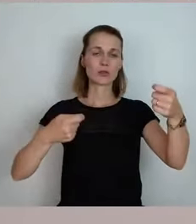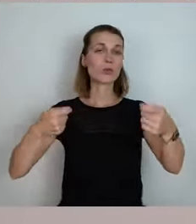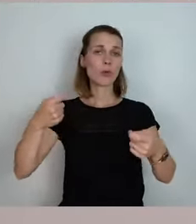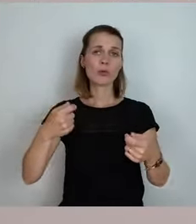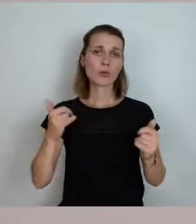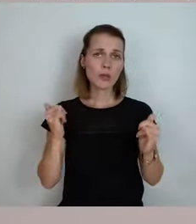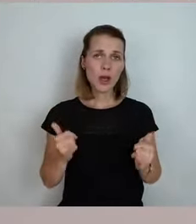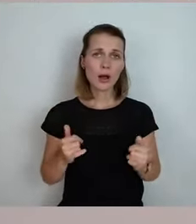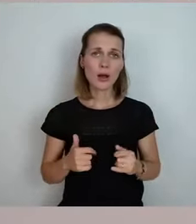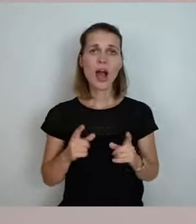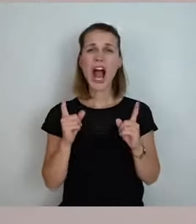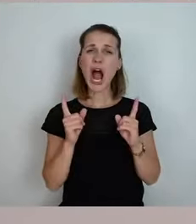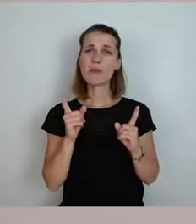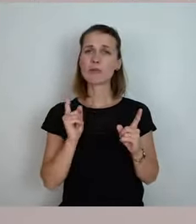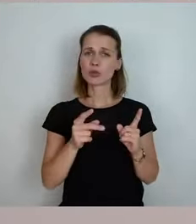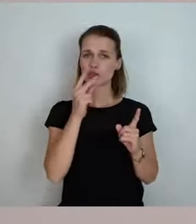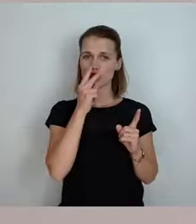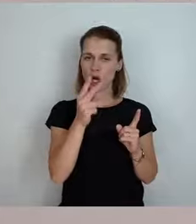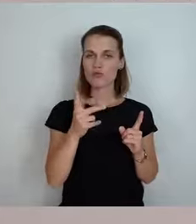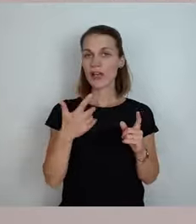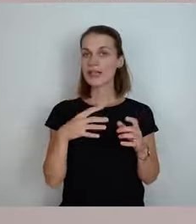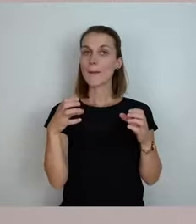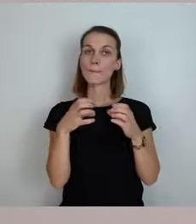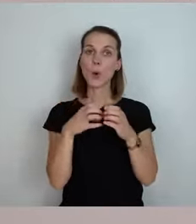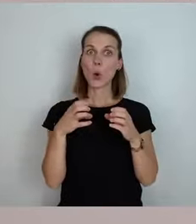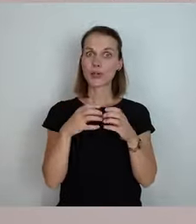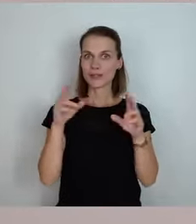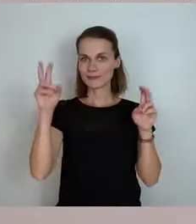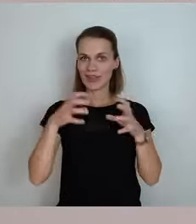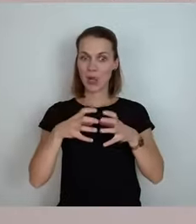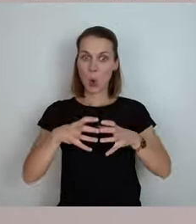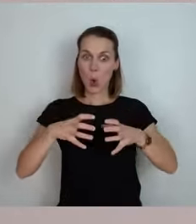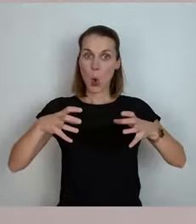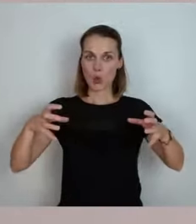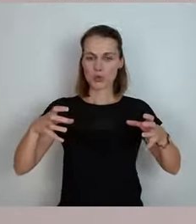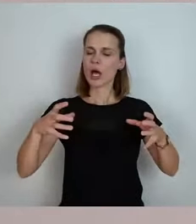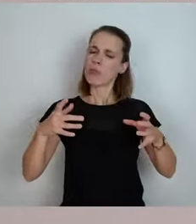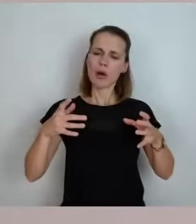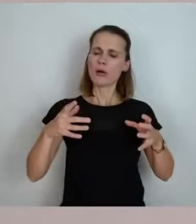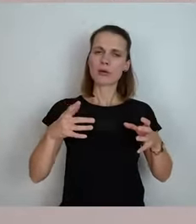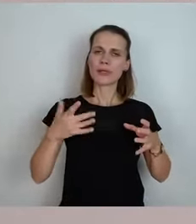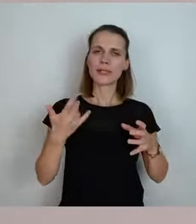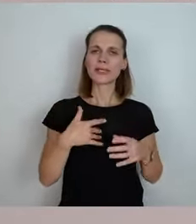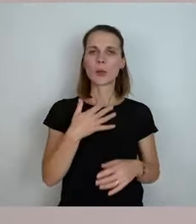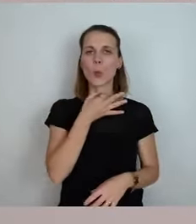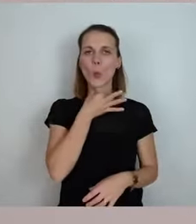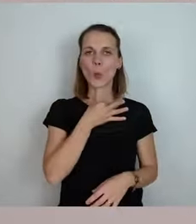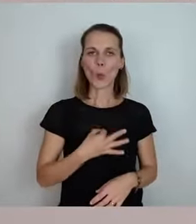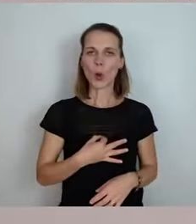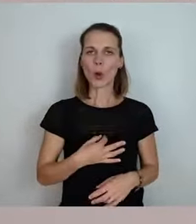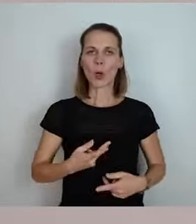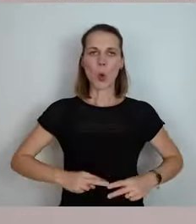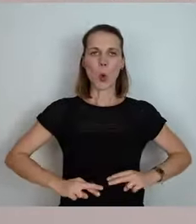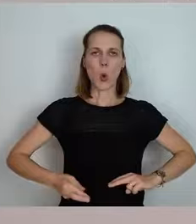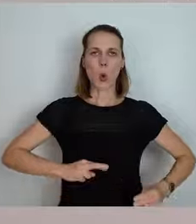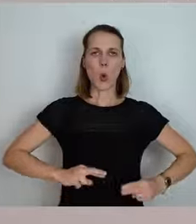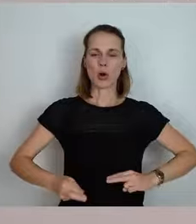Wir müssen nur gucken, dass die Brötchen vielleicht nicht ganz so groß sind, aber wir werden nicht verhungern, sondern es wird immer noch sehr